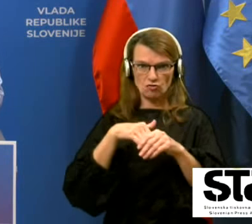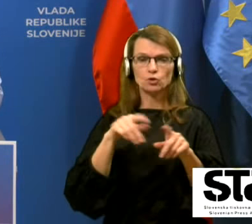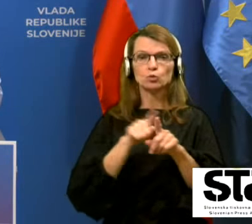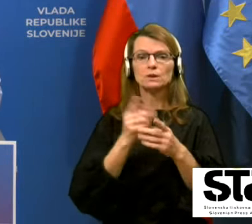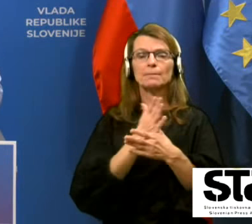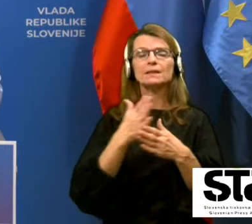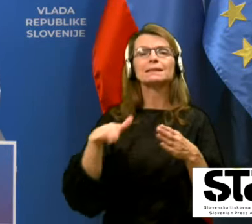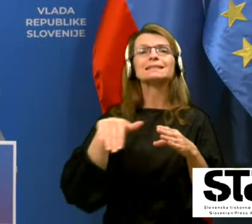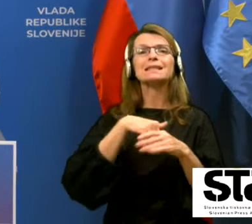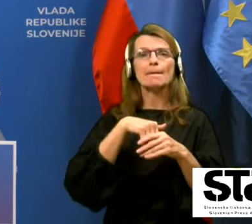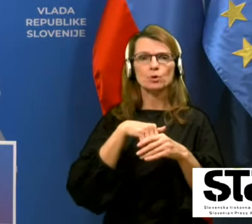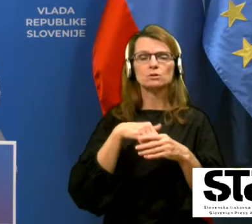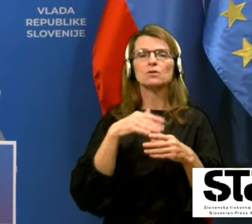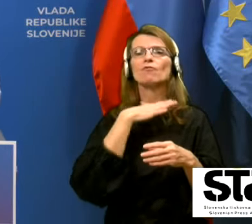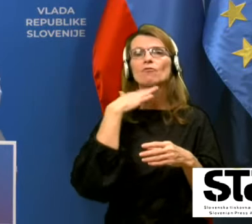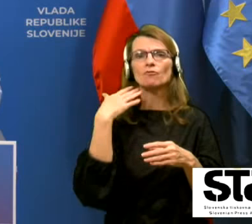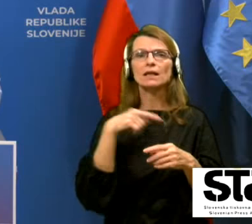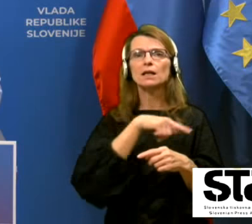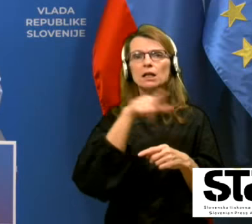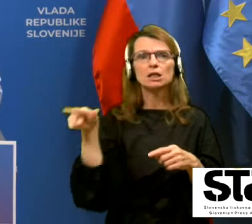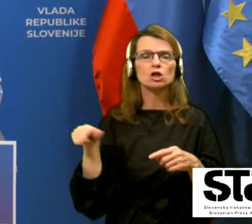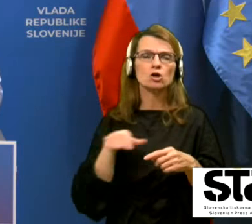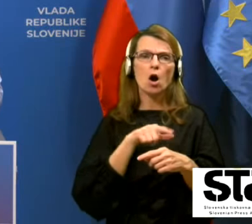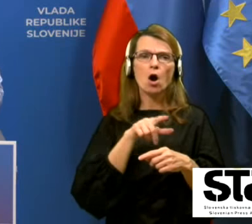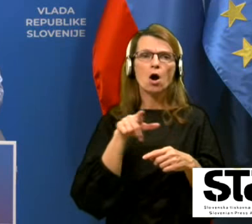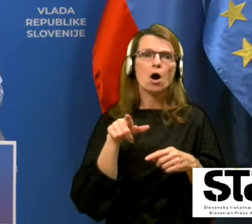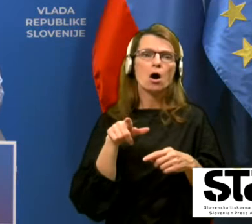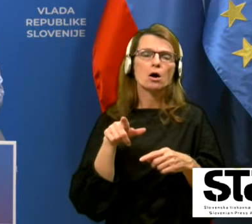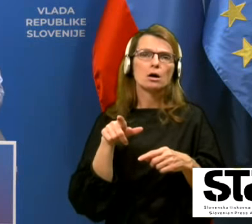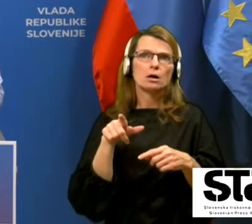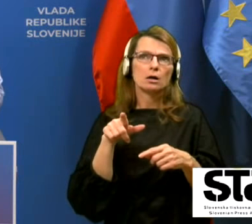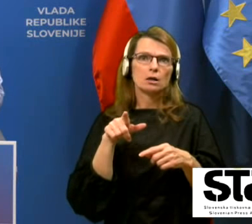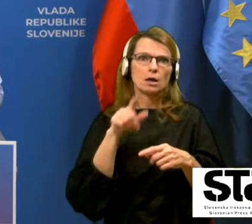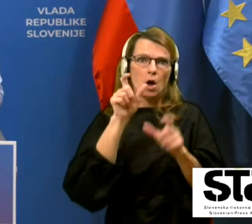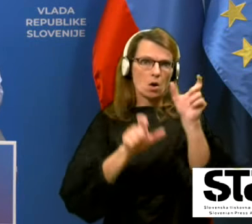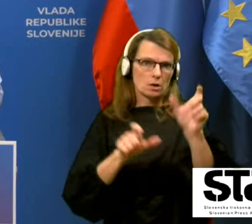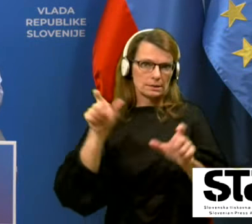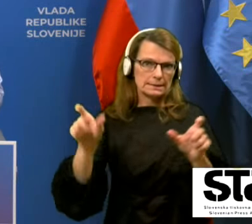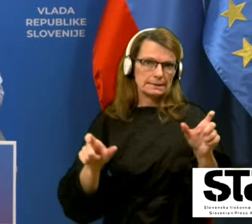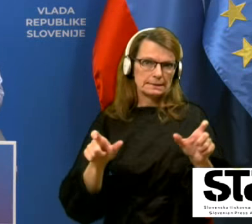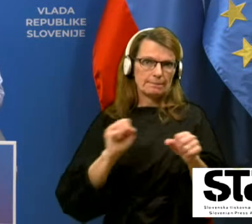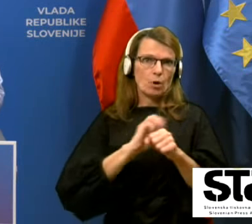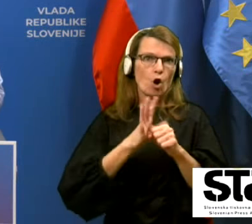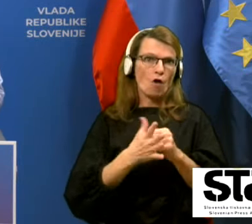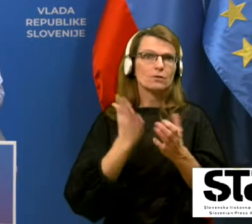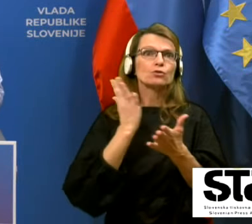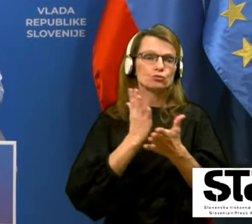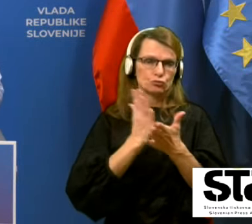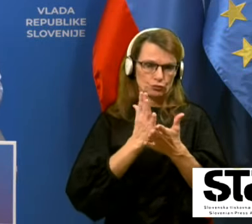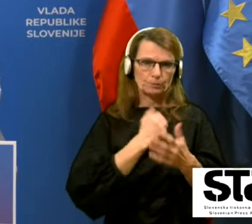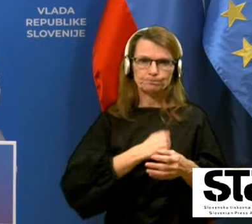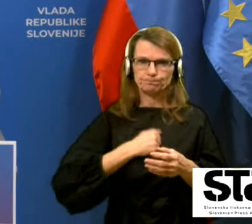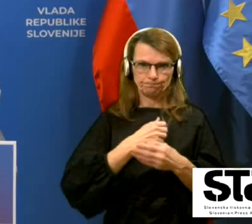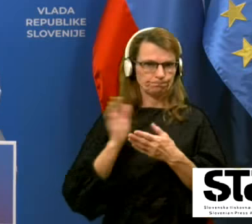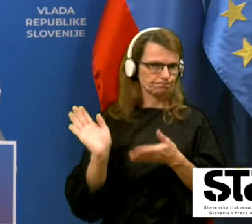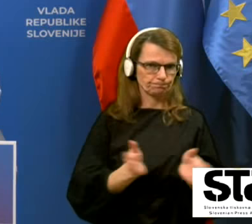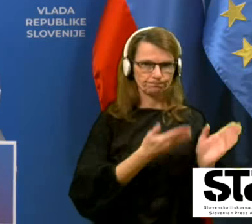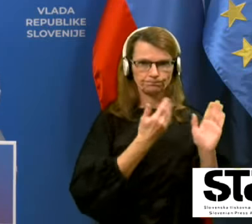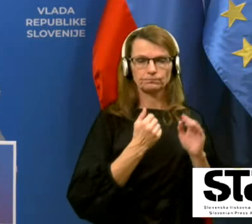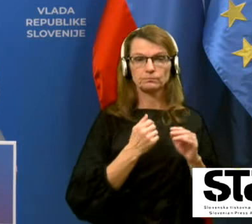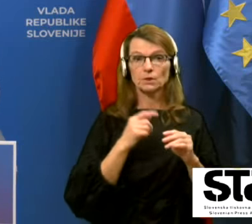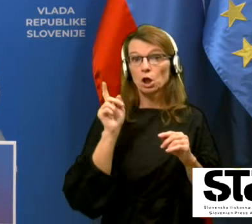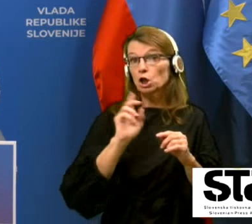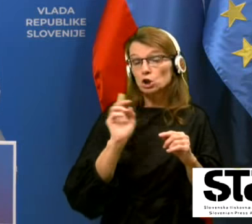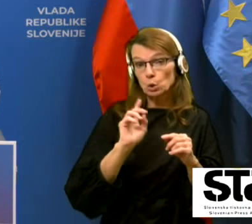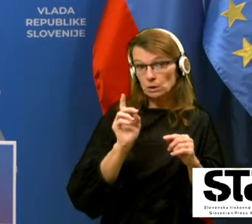med zaposlenimi, veliko teh oseb COVID že prebolelo. To sicer ni